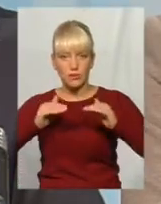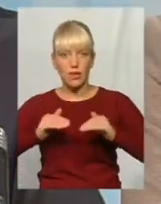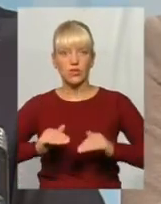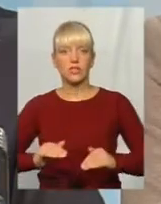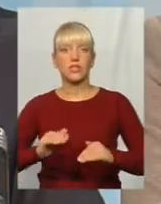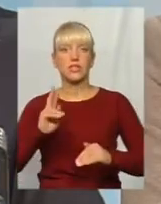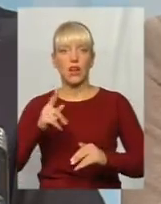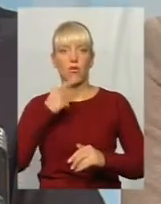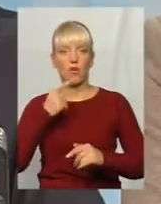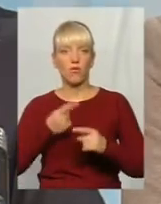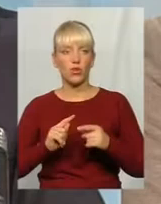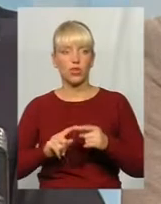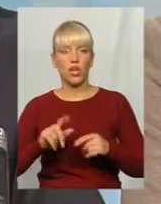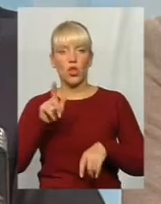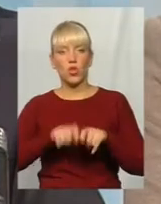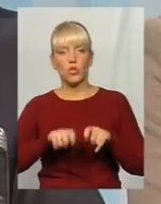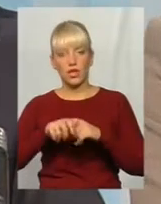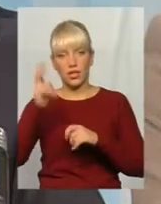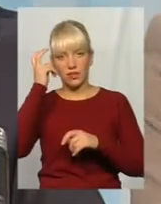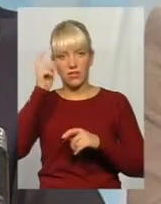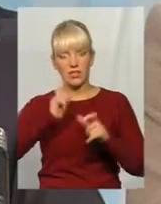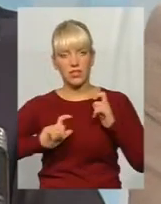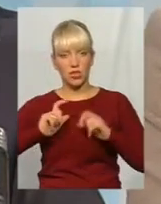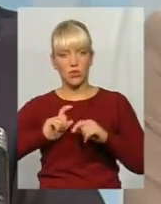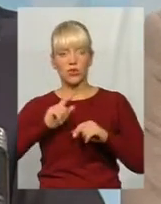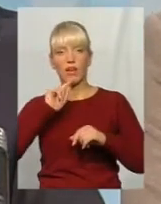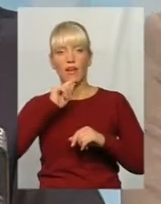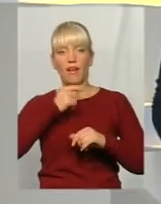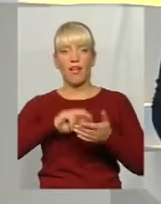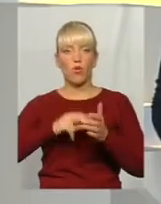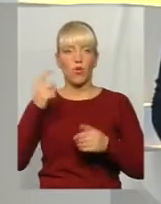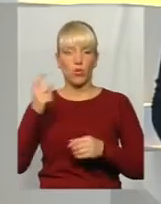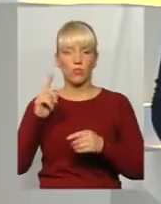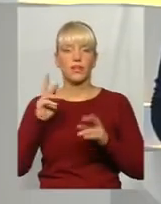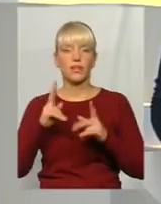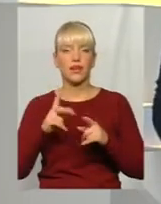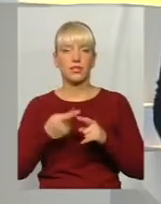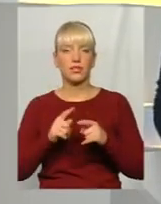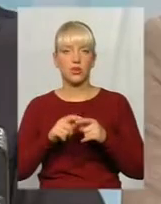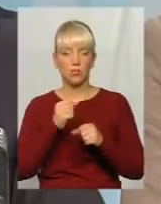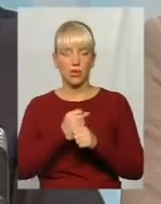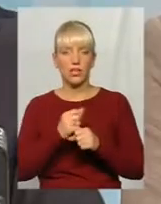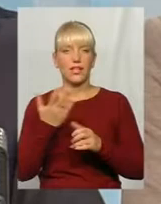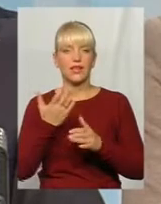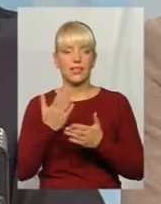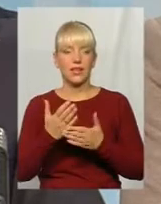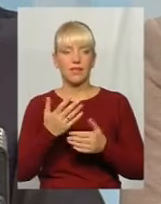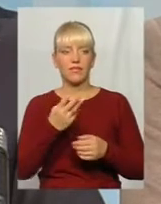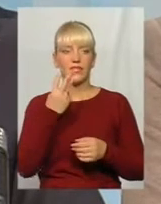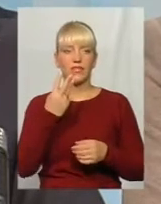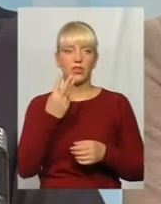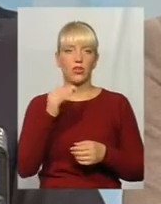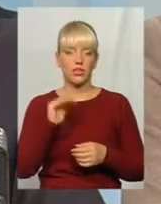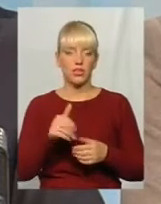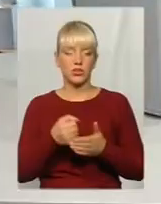кажуть дослідники, це Київський інститут економіки досліджує це питання, і от який буде оптимальний поріг, щоб не занизити, тому що від 3 тисяч, від тисячі